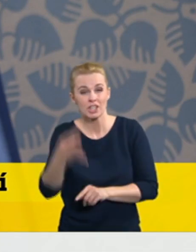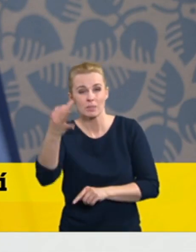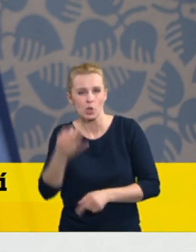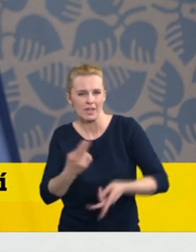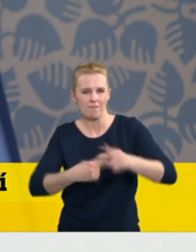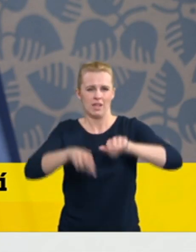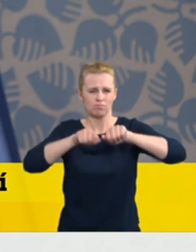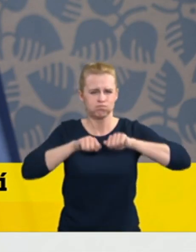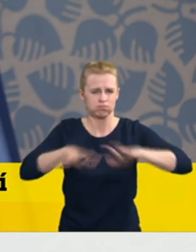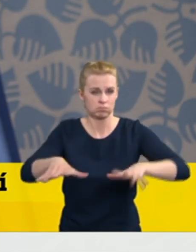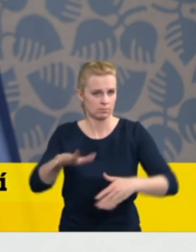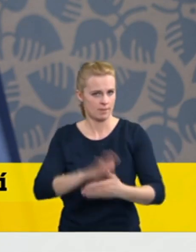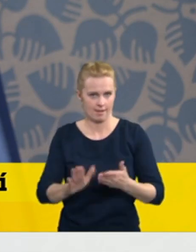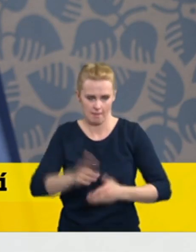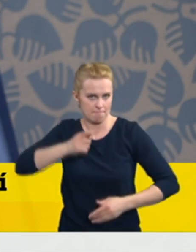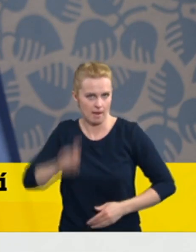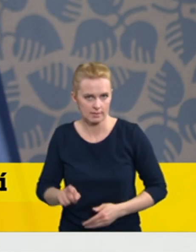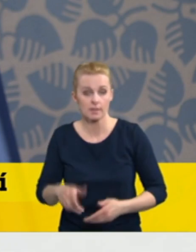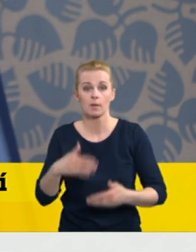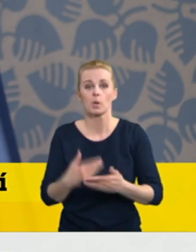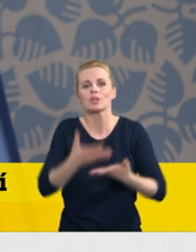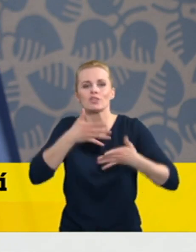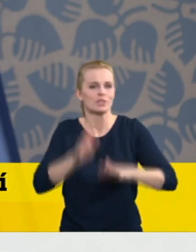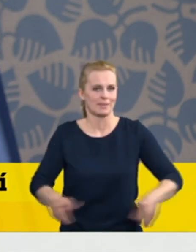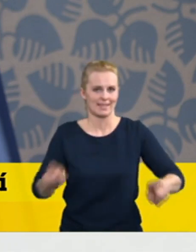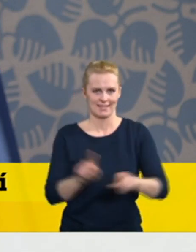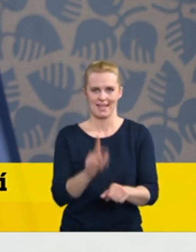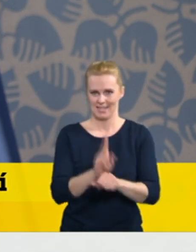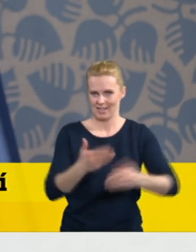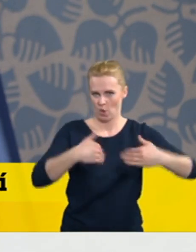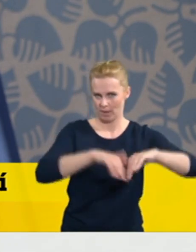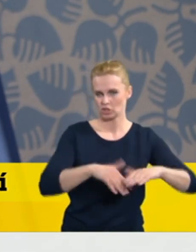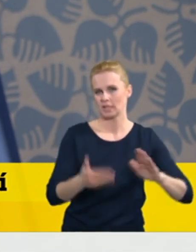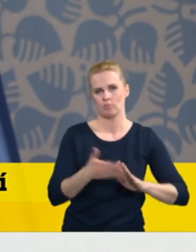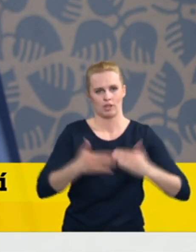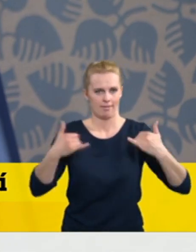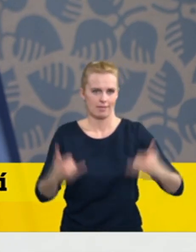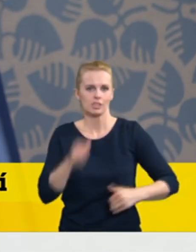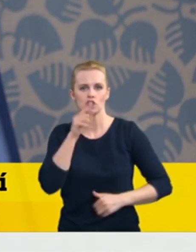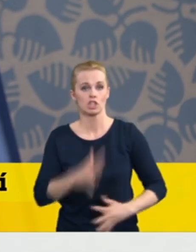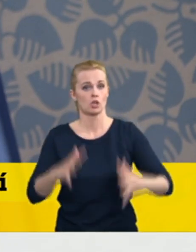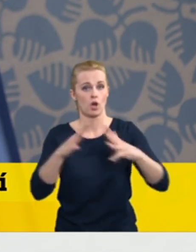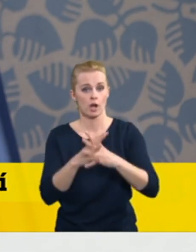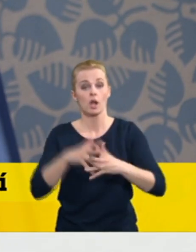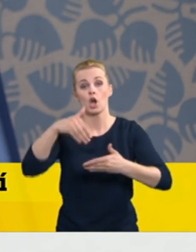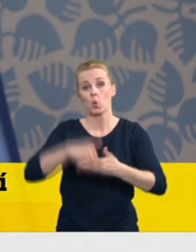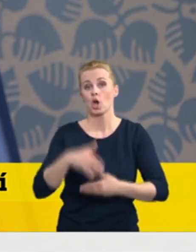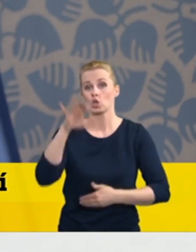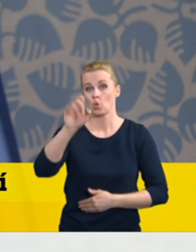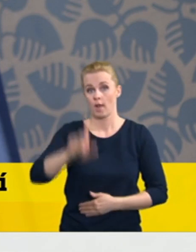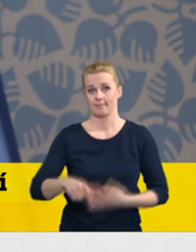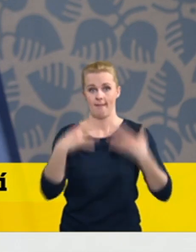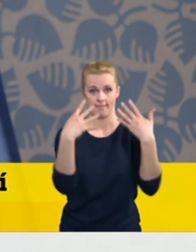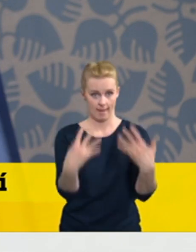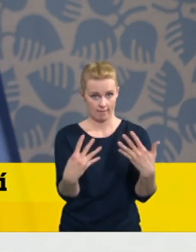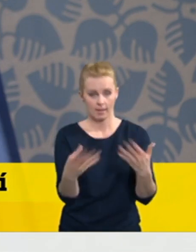i při stejných opatřeních, kdy třeba nyní je reprodukční číslo 0,9, tak když byste ho o